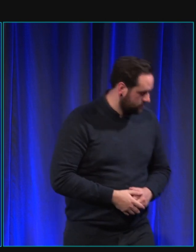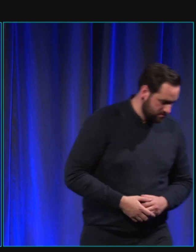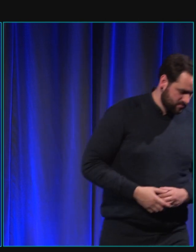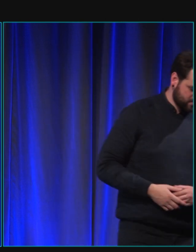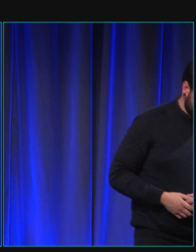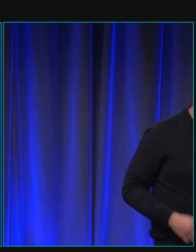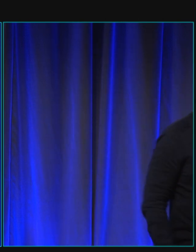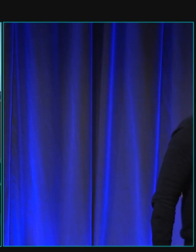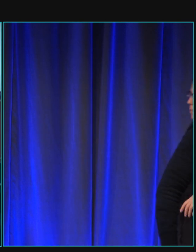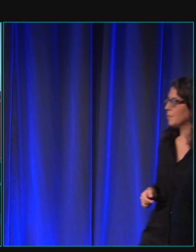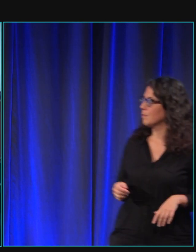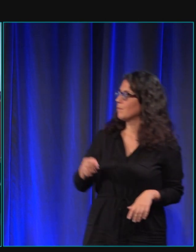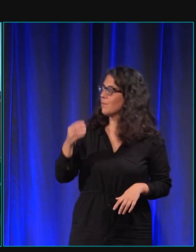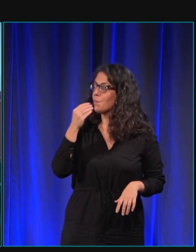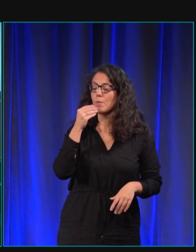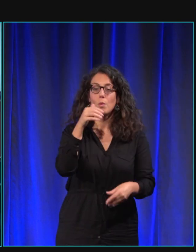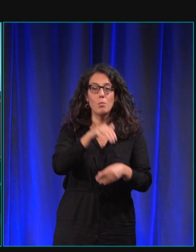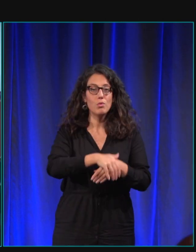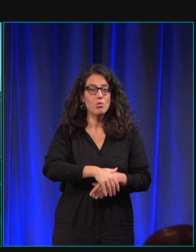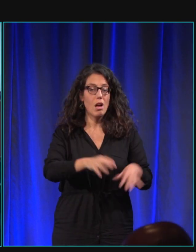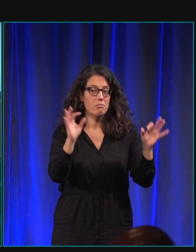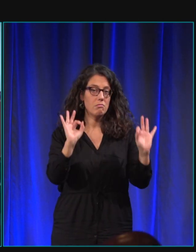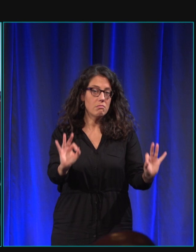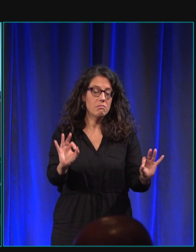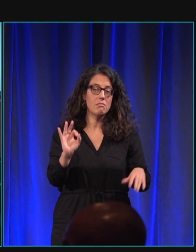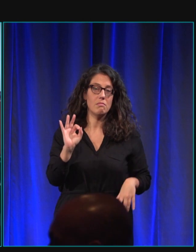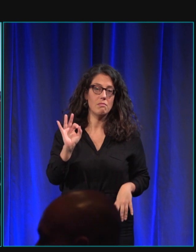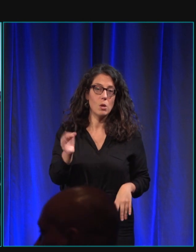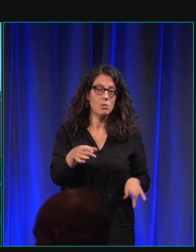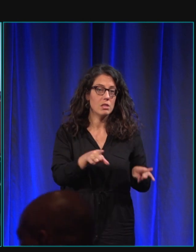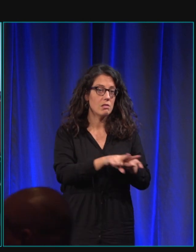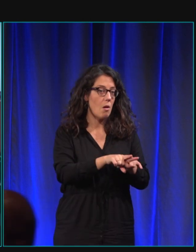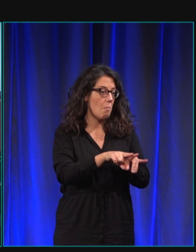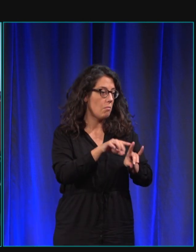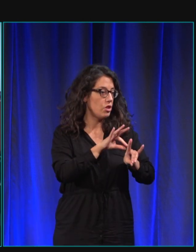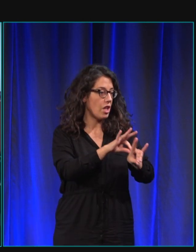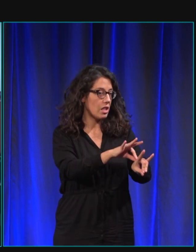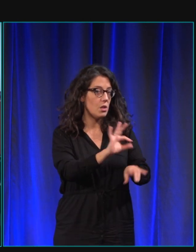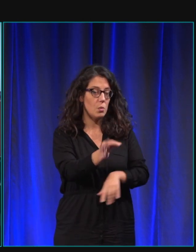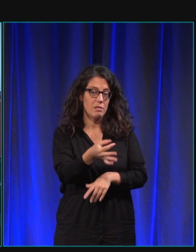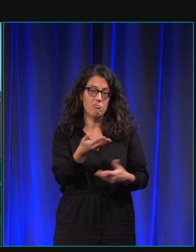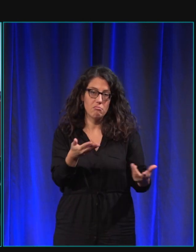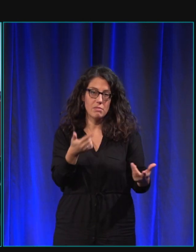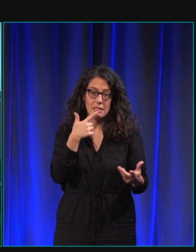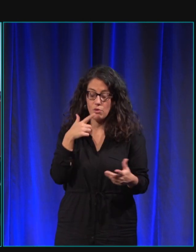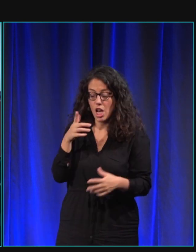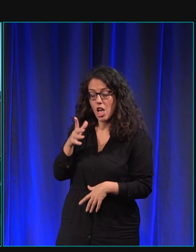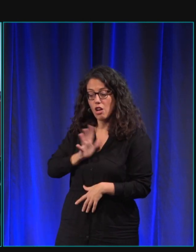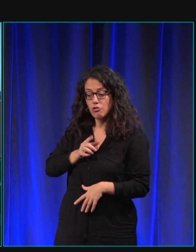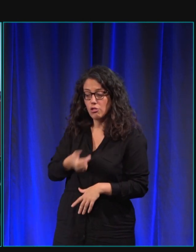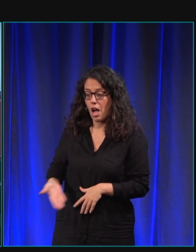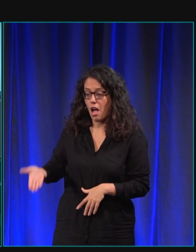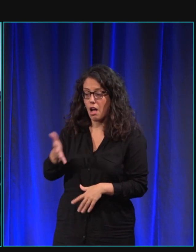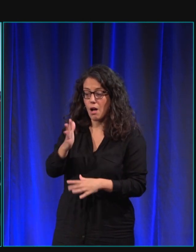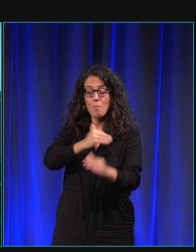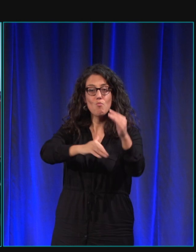bonsoir oui effectivement comme je pense que c'est à peu près la même chose pour les chiens guine on a une partie nous aussi des chiens qui ne vont pas au bout du programme qu'on va